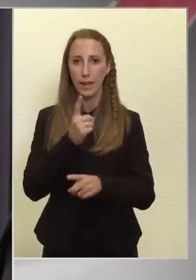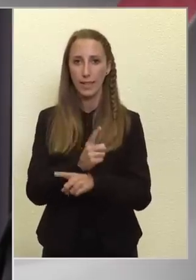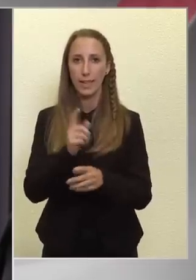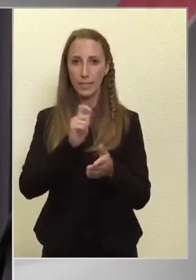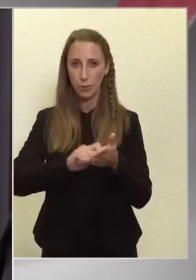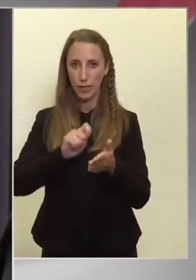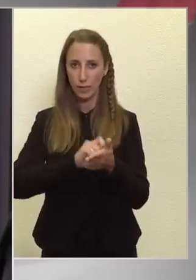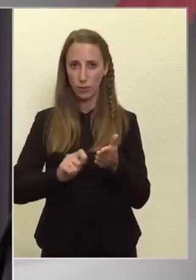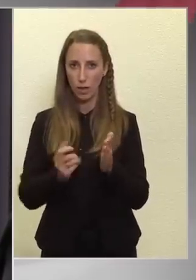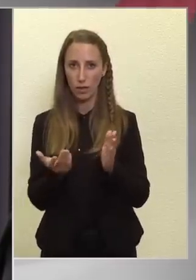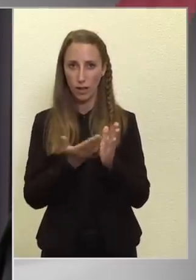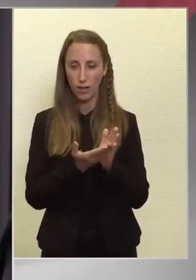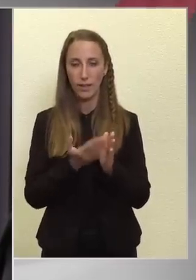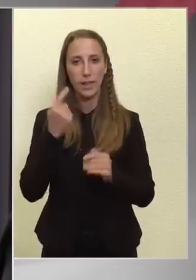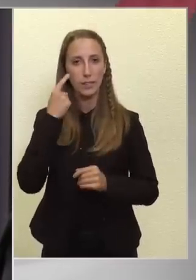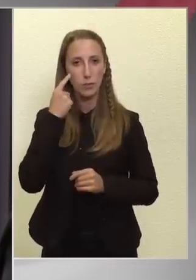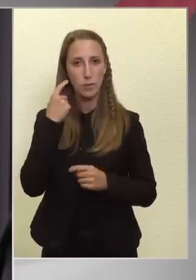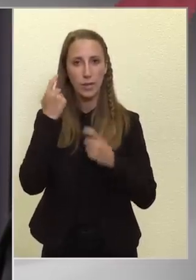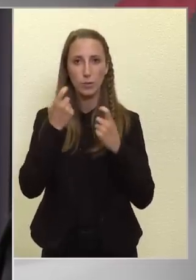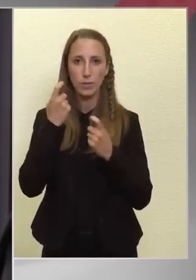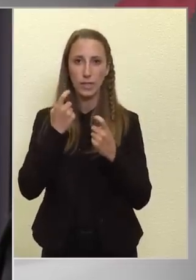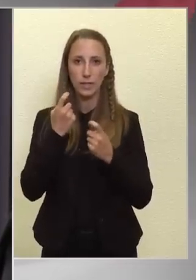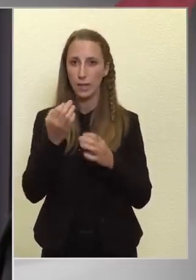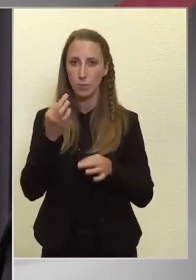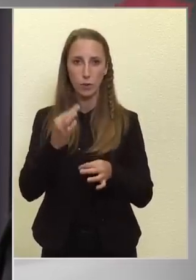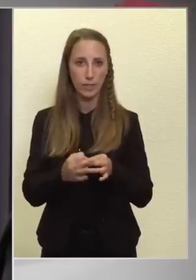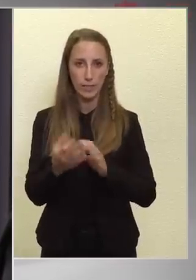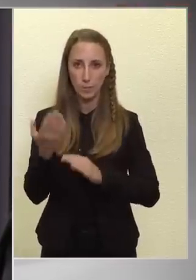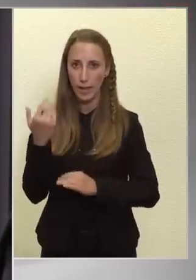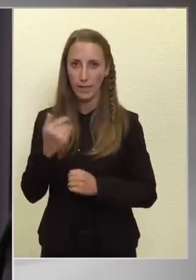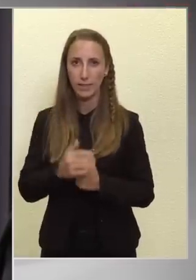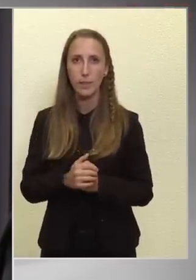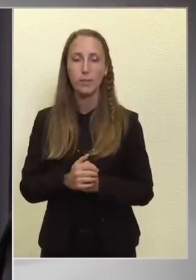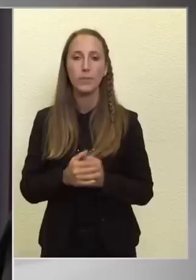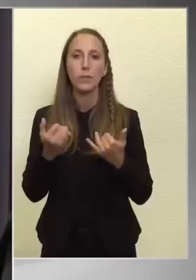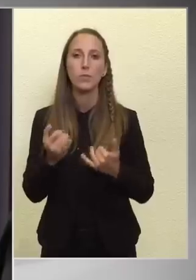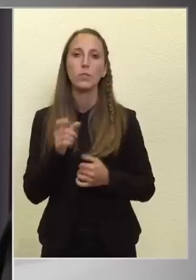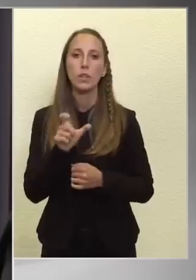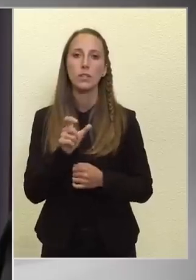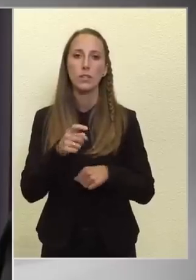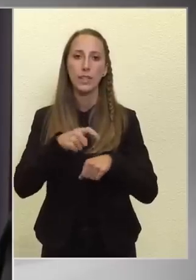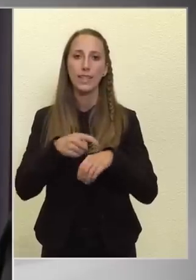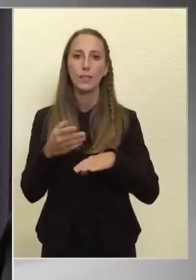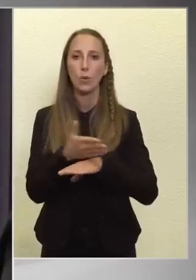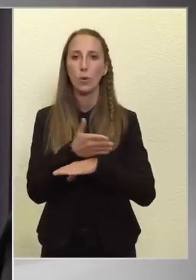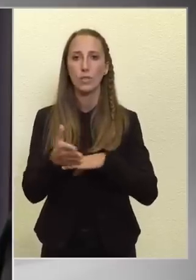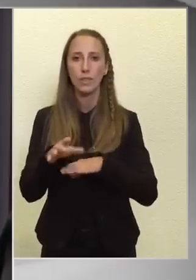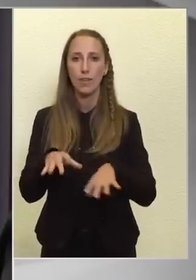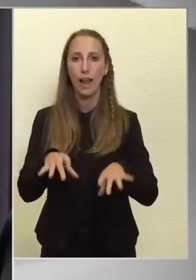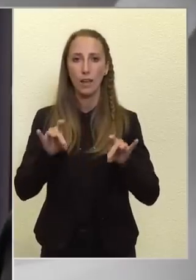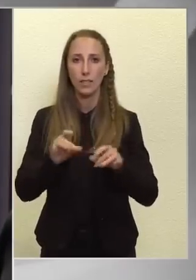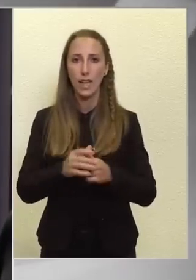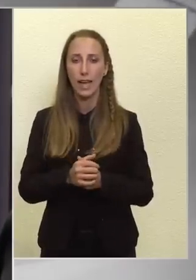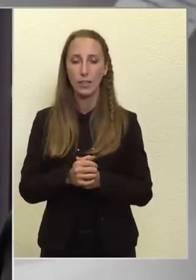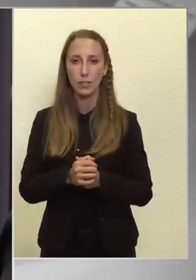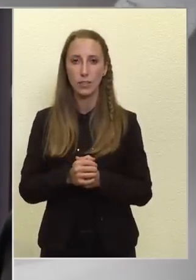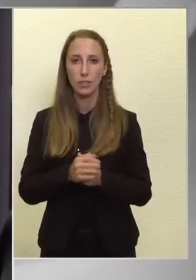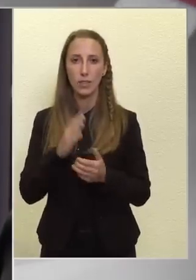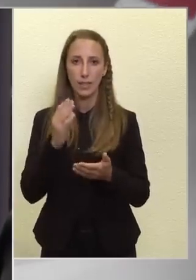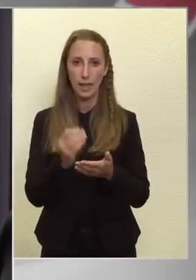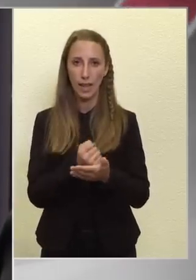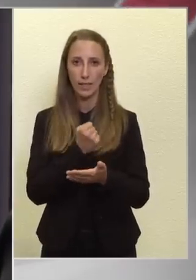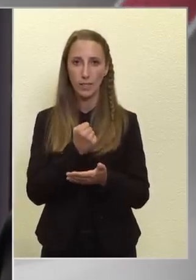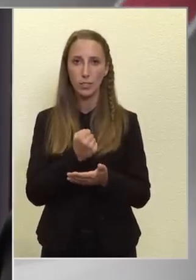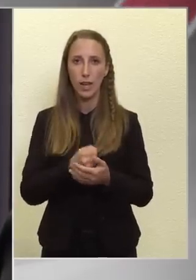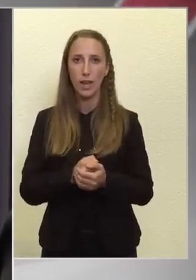írottaknak. Ez tudomásom szerint nem történt meg. Na most azzal, hogy az időközi választás nyertese,